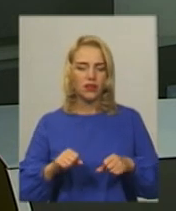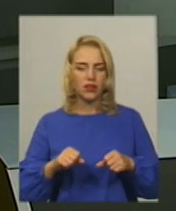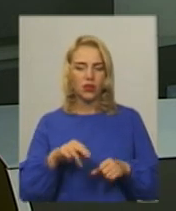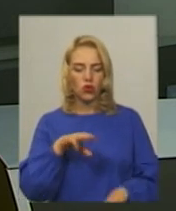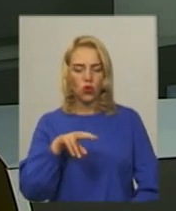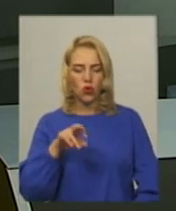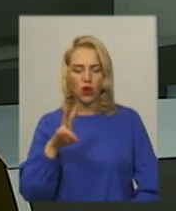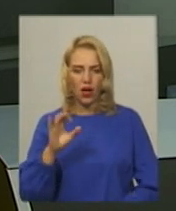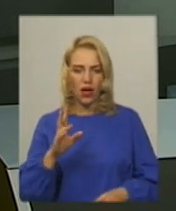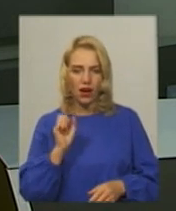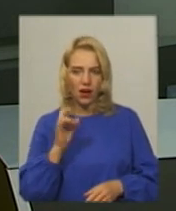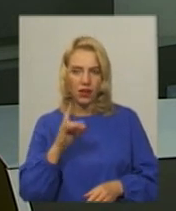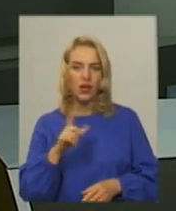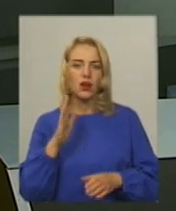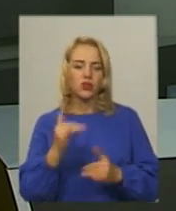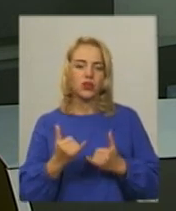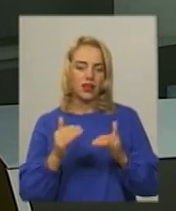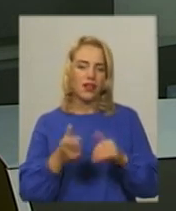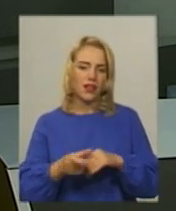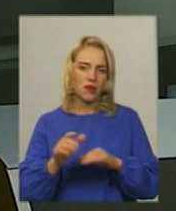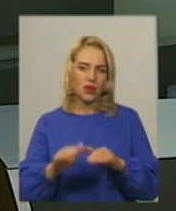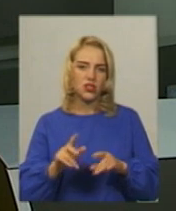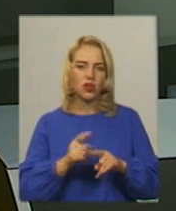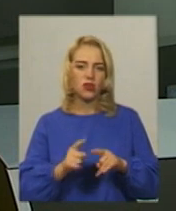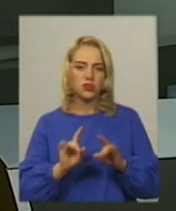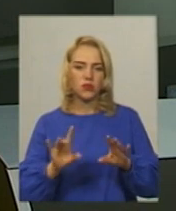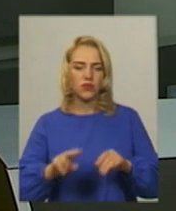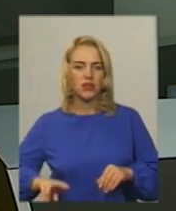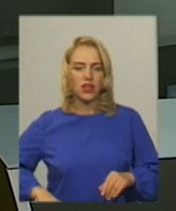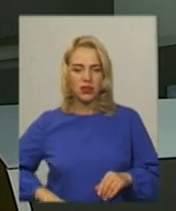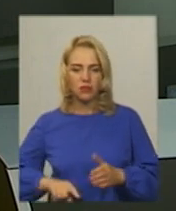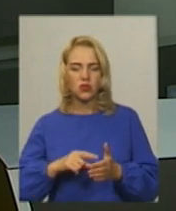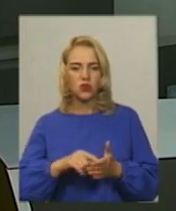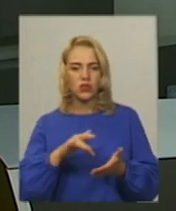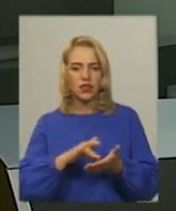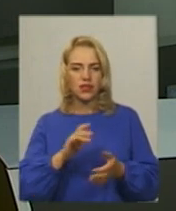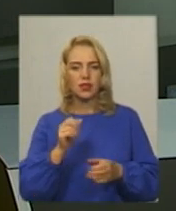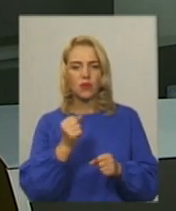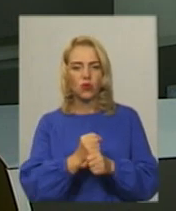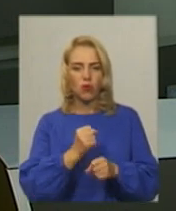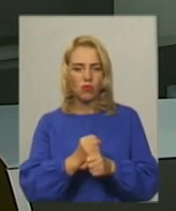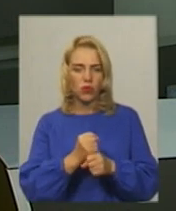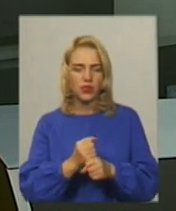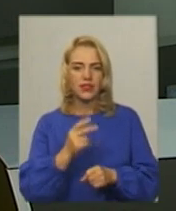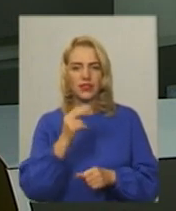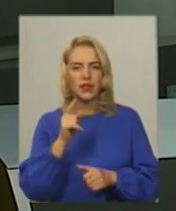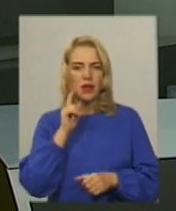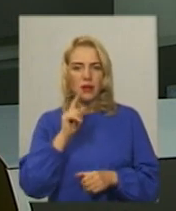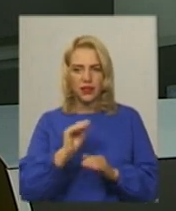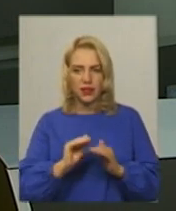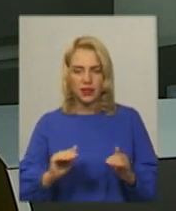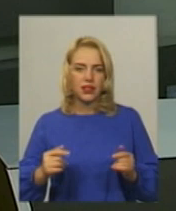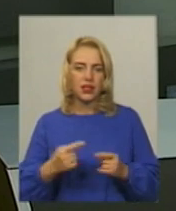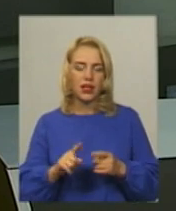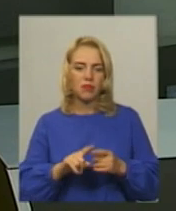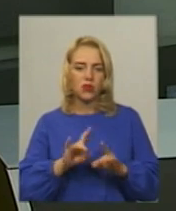10 серпня у центрі Хмельницького Про це розповів директор міського центру по роботі з дітьми та підлітками Олексій Янчук За його словами, подібний захід